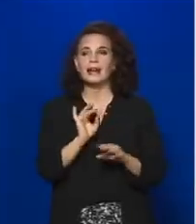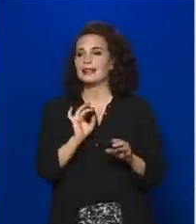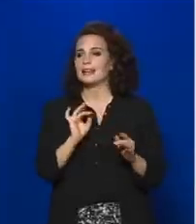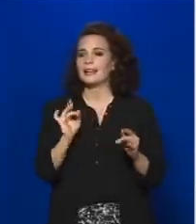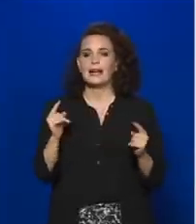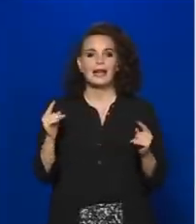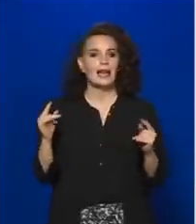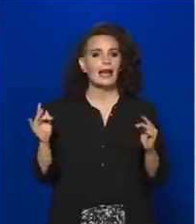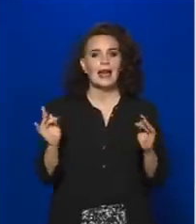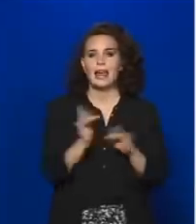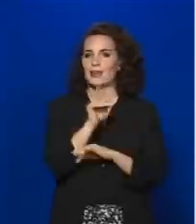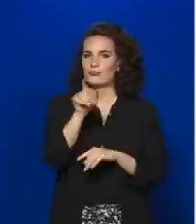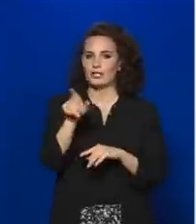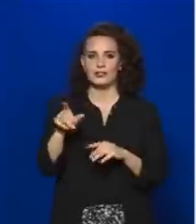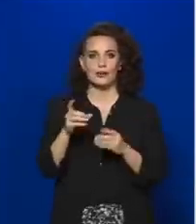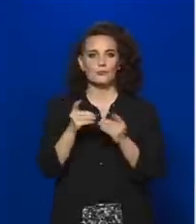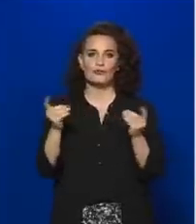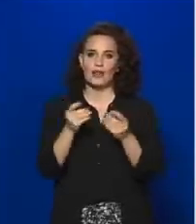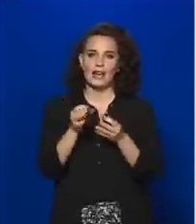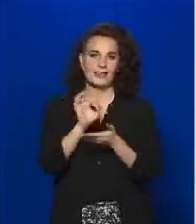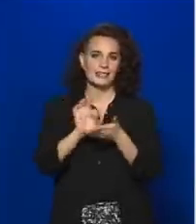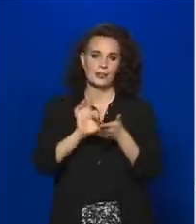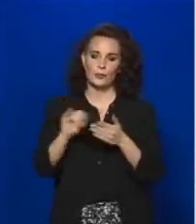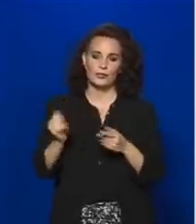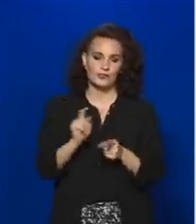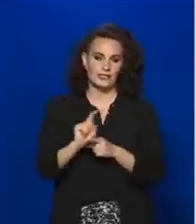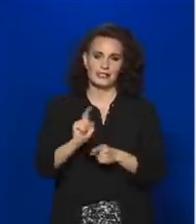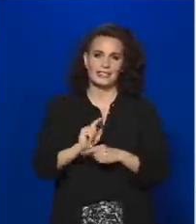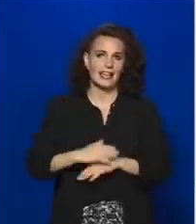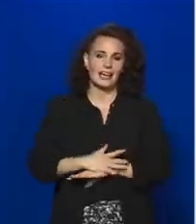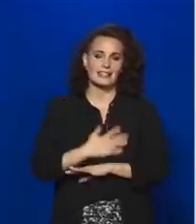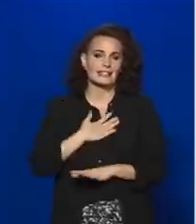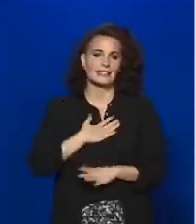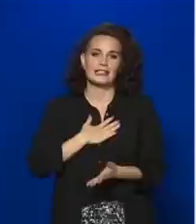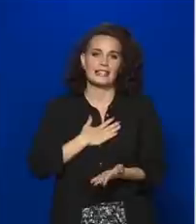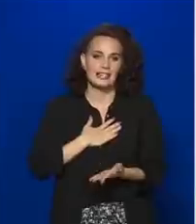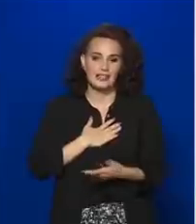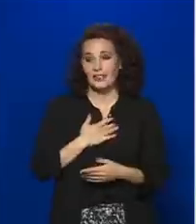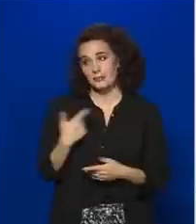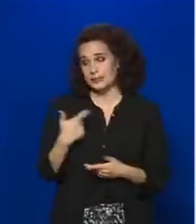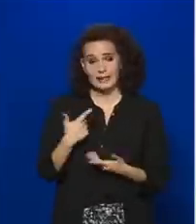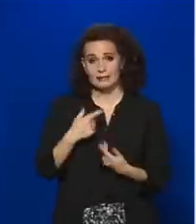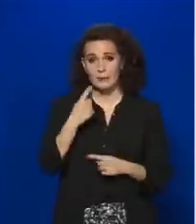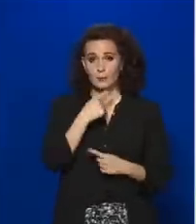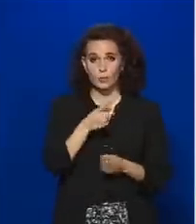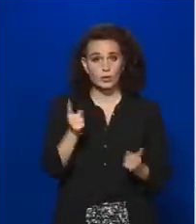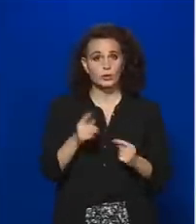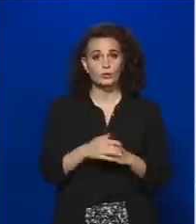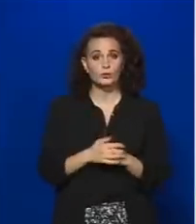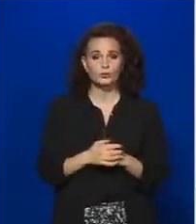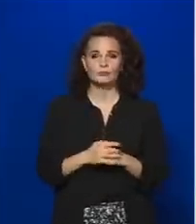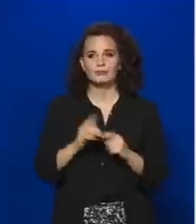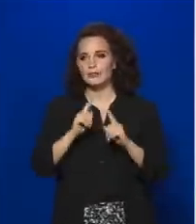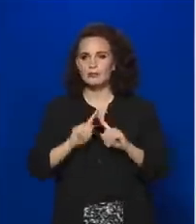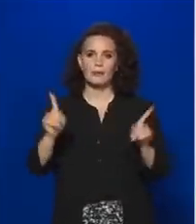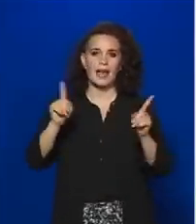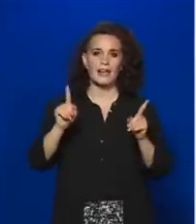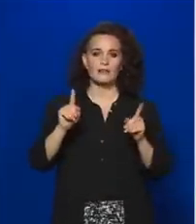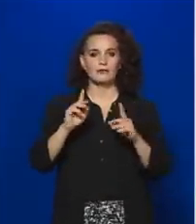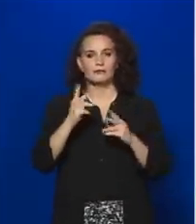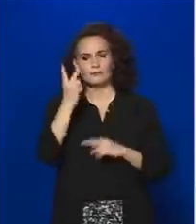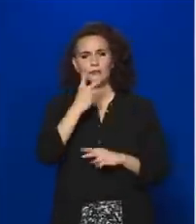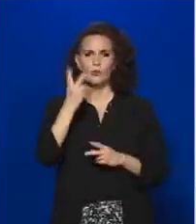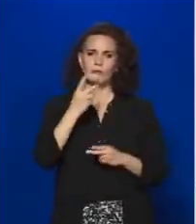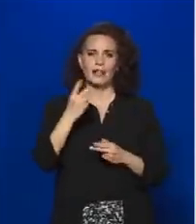újságíró is hiányzik, tehát ezt áll, mint ketten mondhatjuk, hogy egészen más és sokkal normálisabb, nem egy kamerával